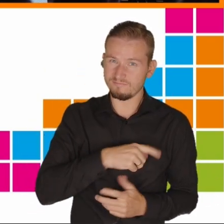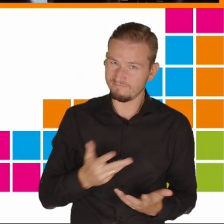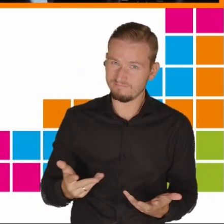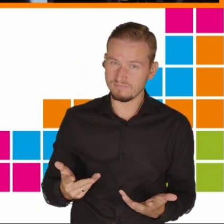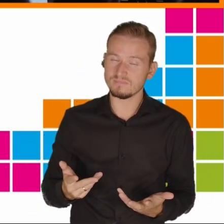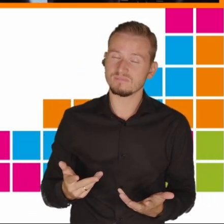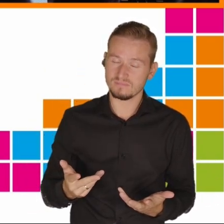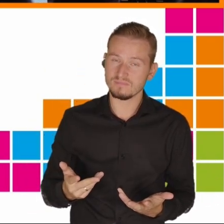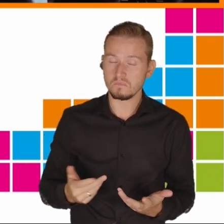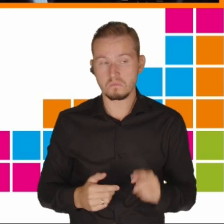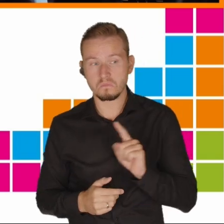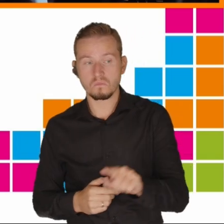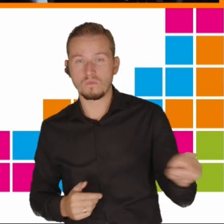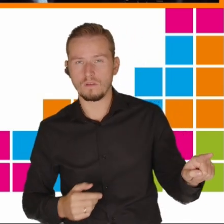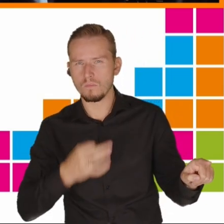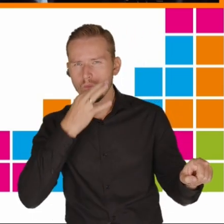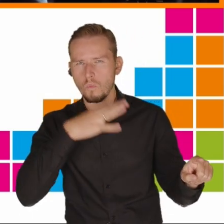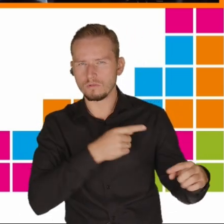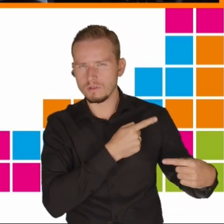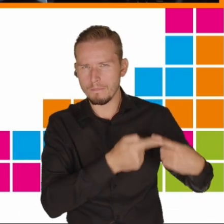młodszych pokoleń